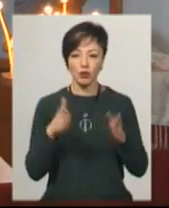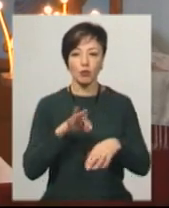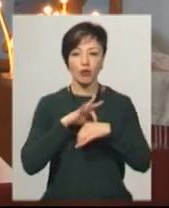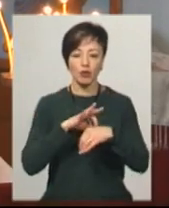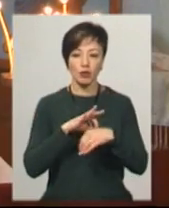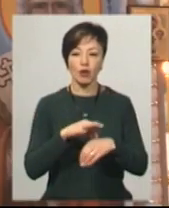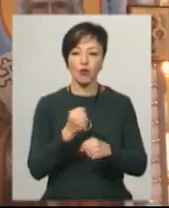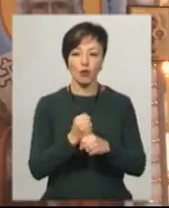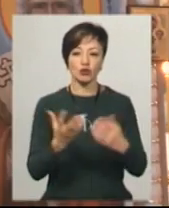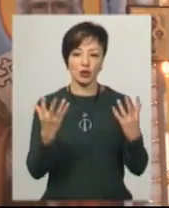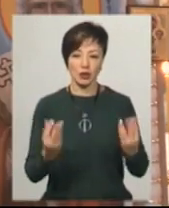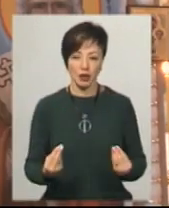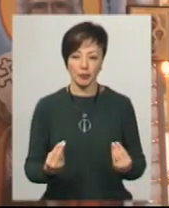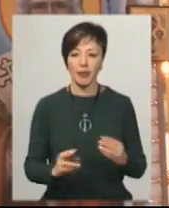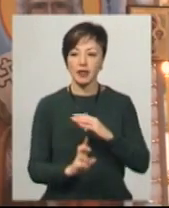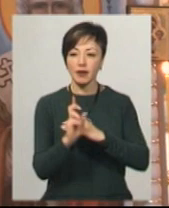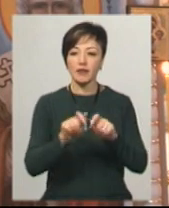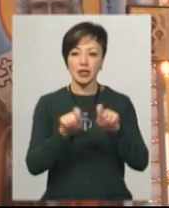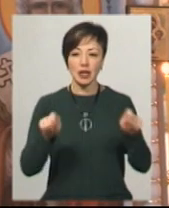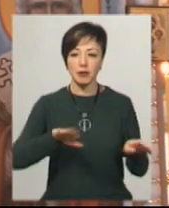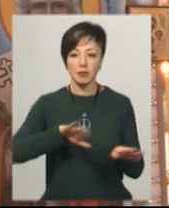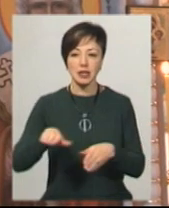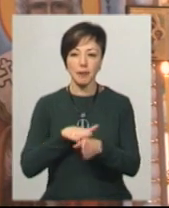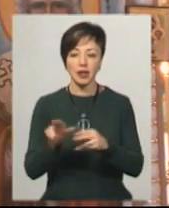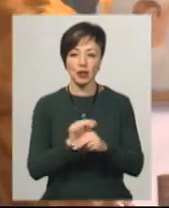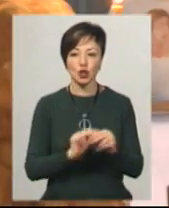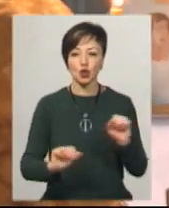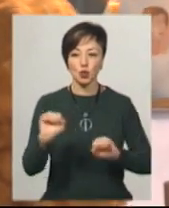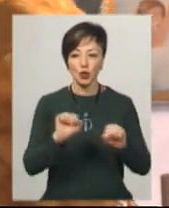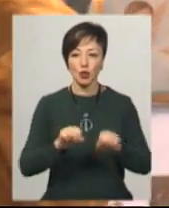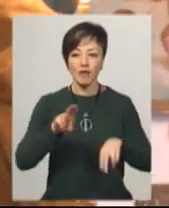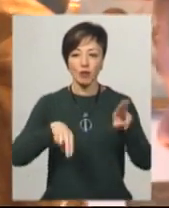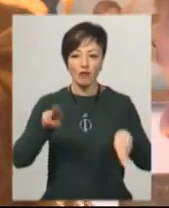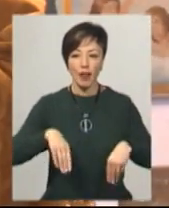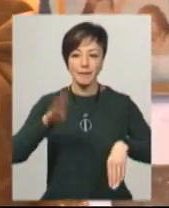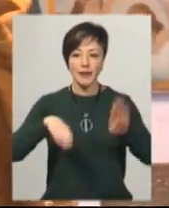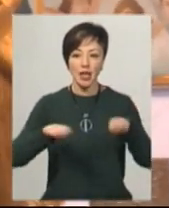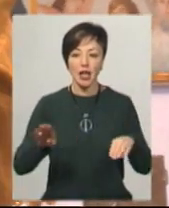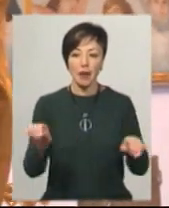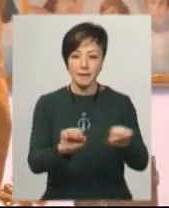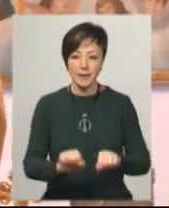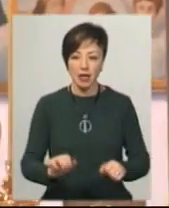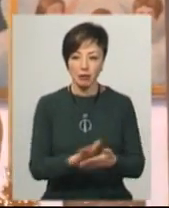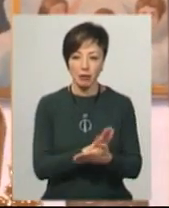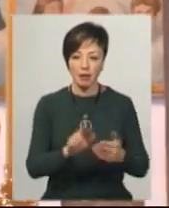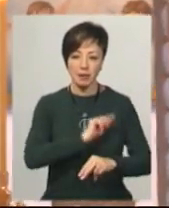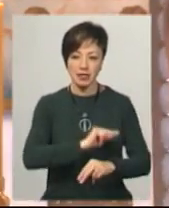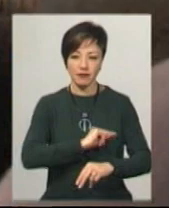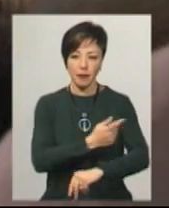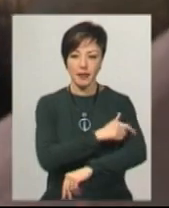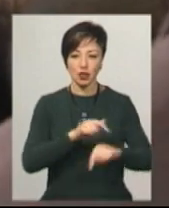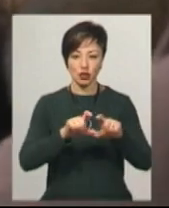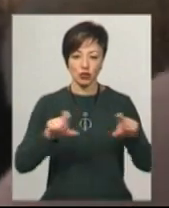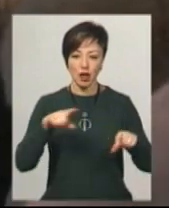проводитись робочий день. Каплиці відкрили після капітального ремонту. Штукатурили, фарбували, білили, мили і прибирали приміщення працівники медичного